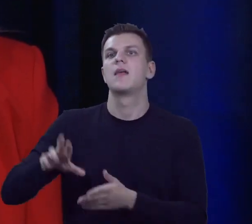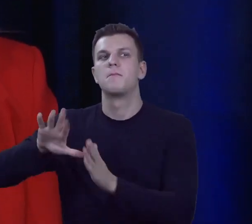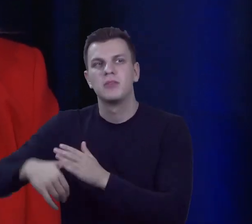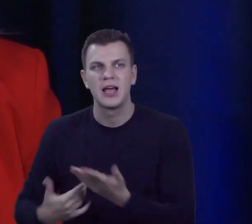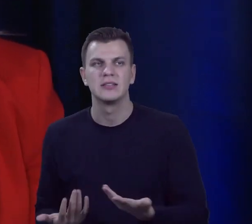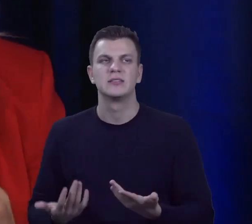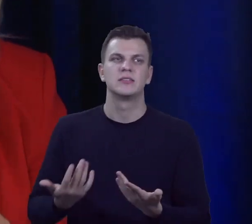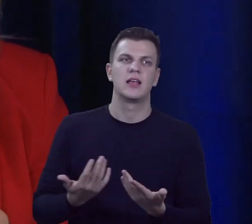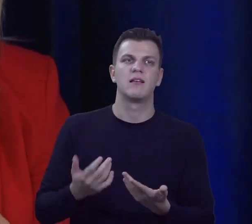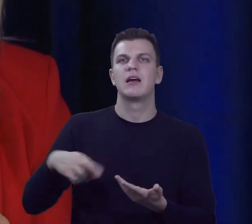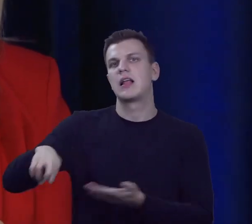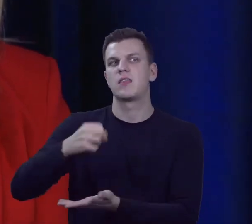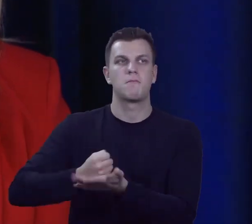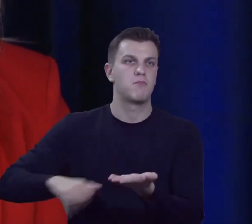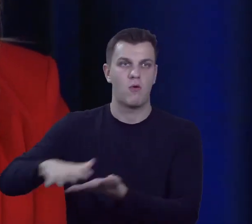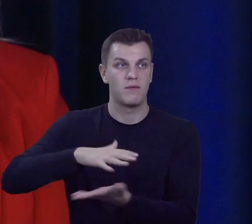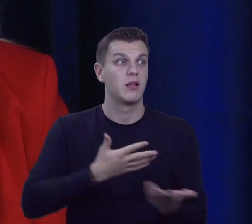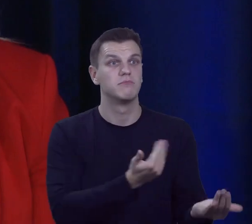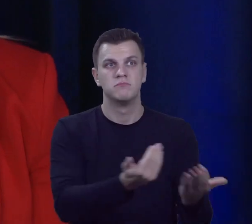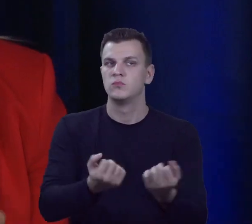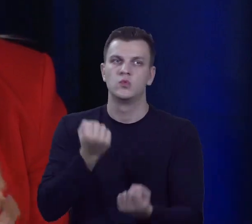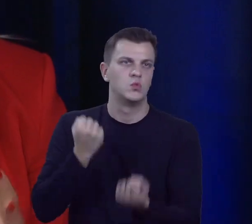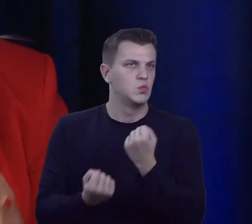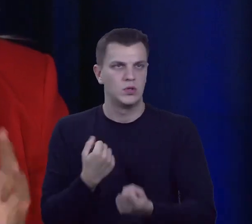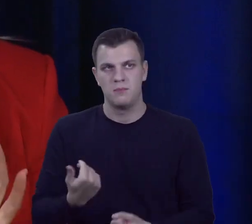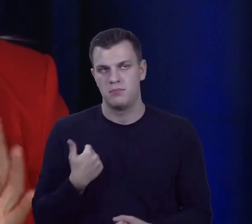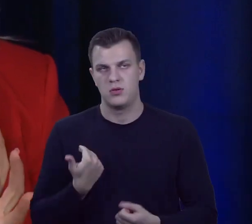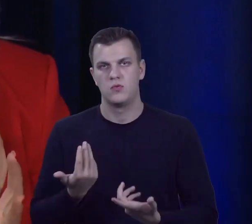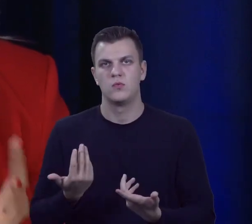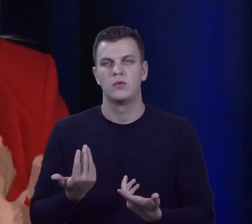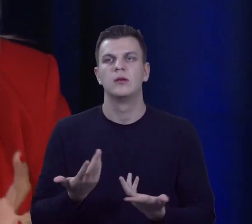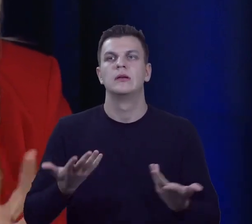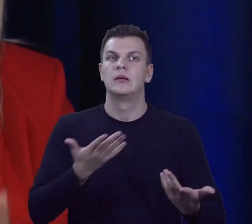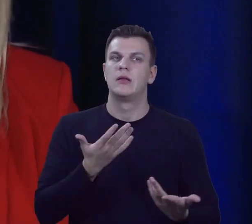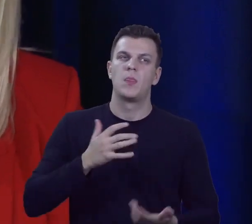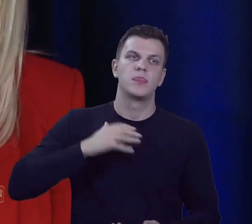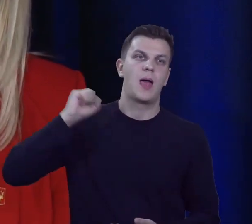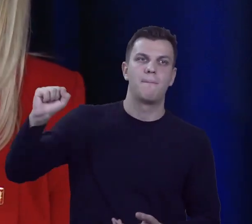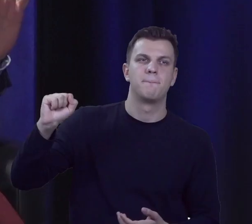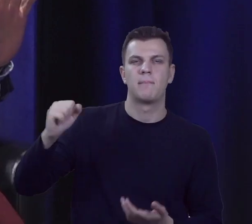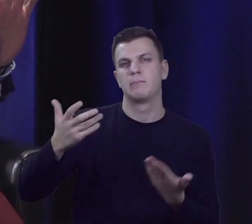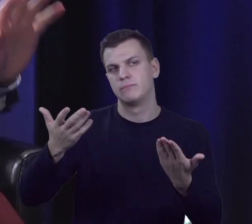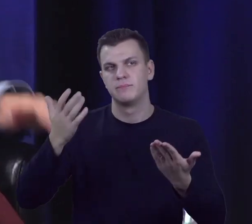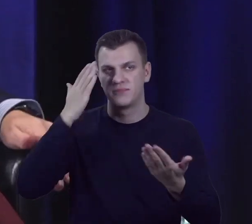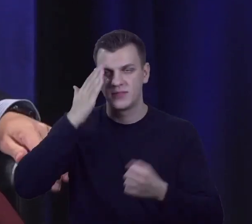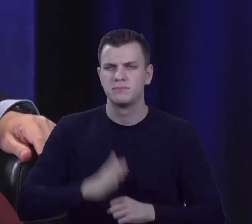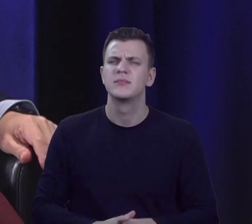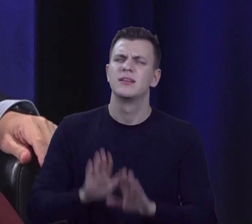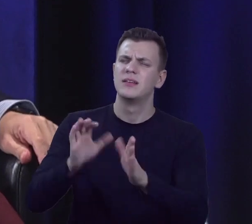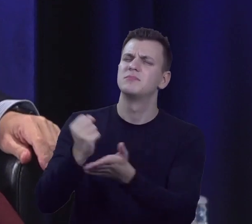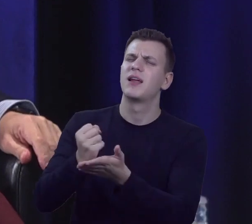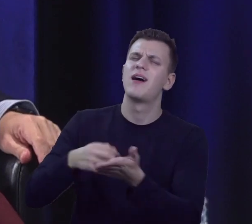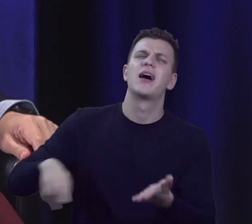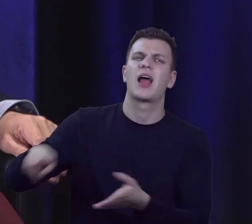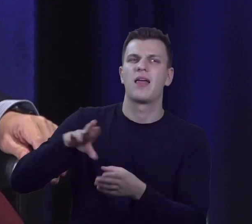Powiatu. Wcale nie było to oczywiste, więc tutaj jednak z tą demokracją też... No, akurat w przypadku Radnych to